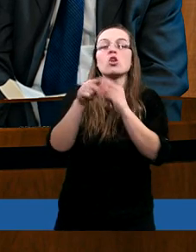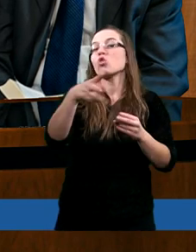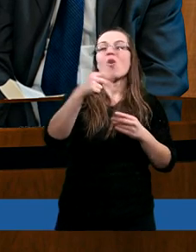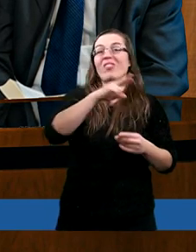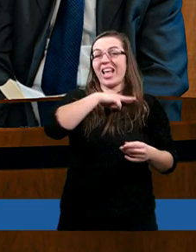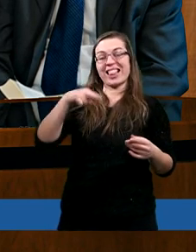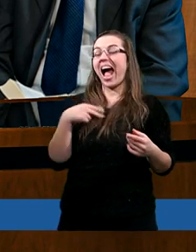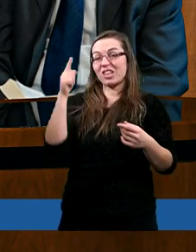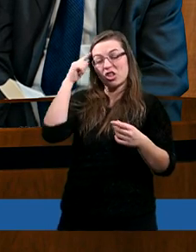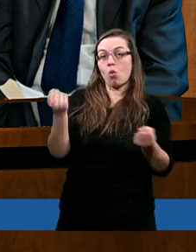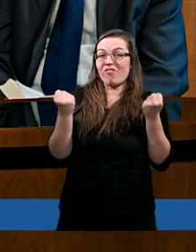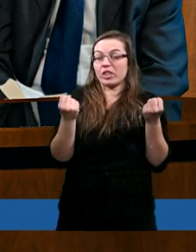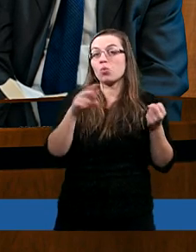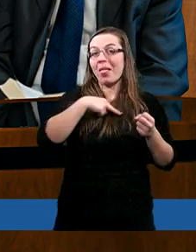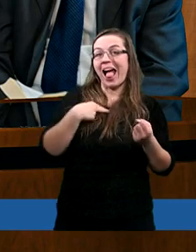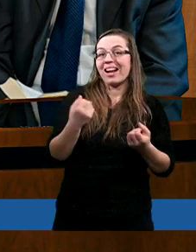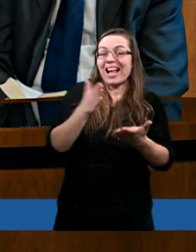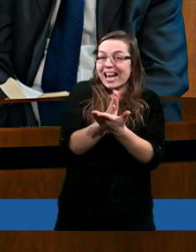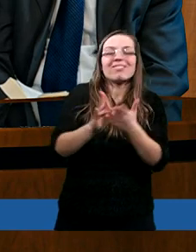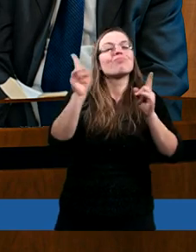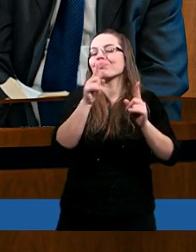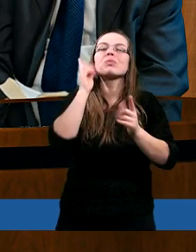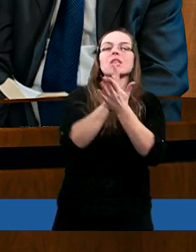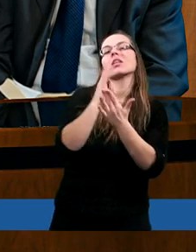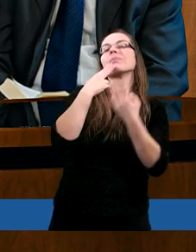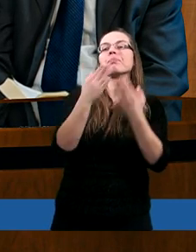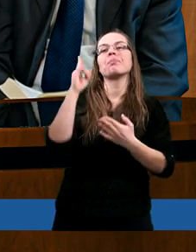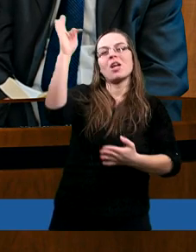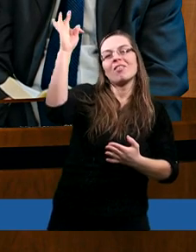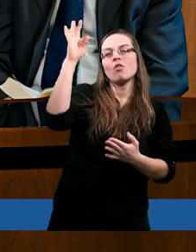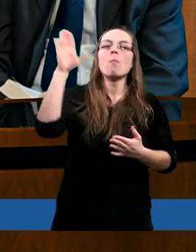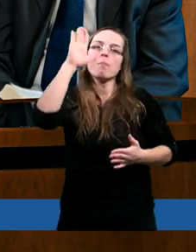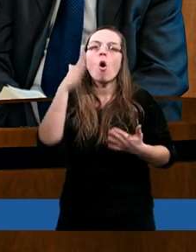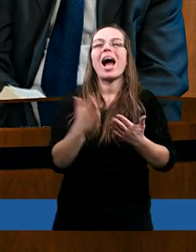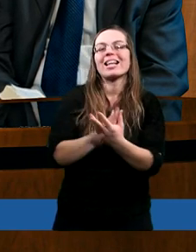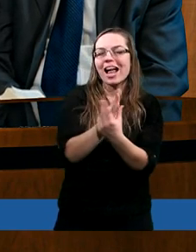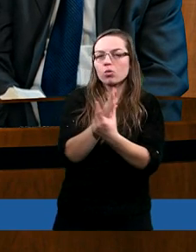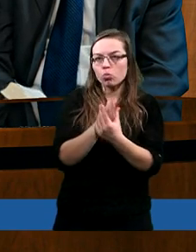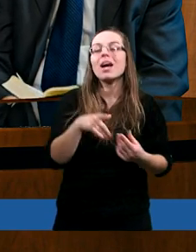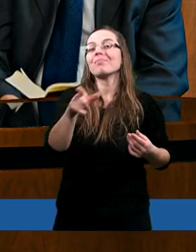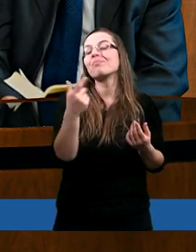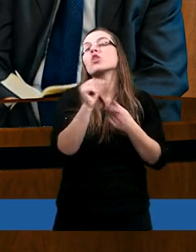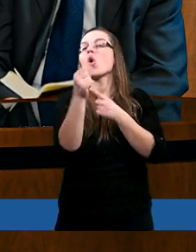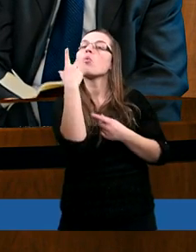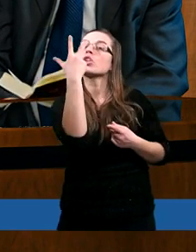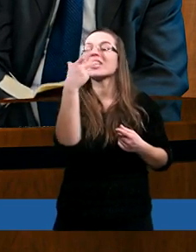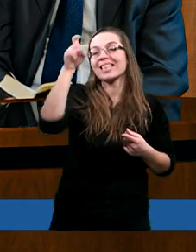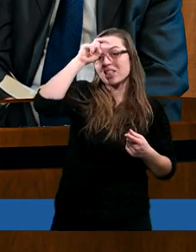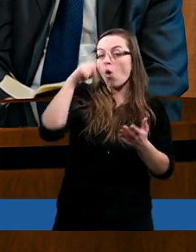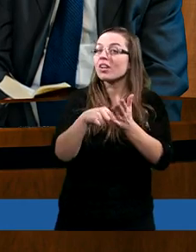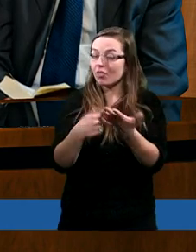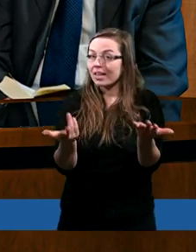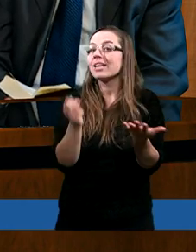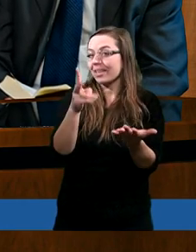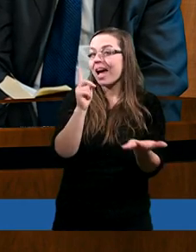wysiłek, ale to jest dzieło Boże w nas. Powiedzieliśmy sobie, że są trzy istoty bóstwa,